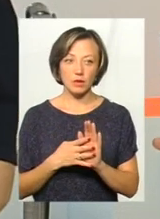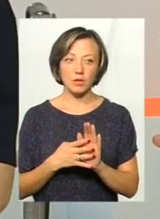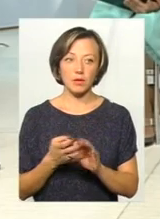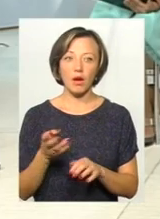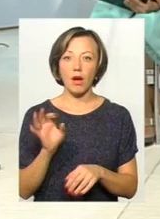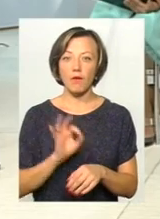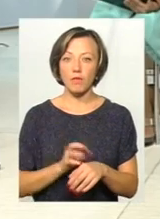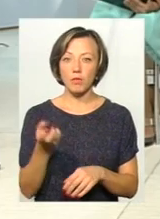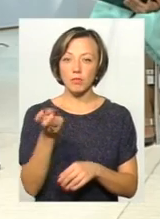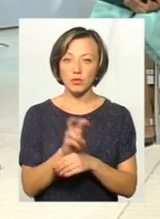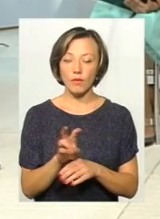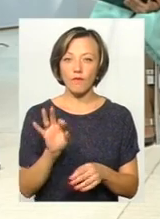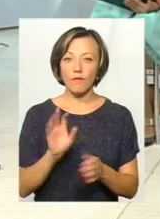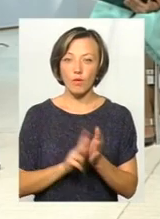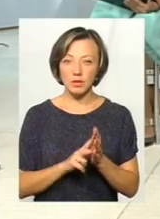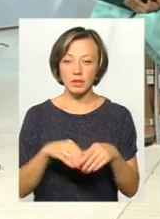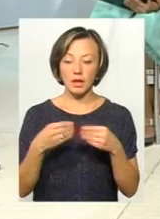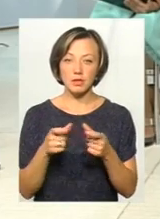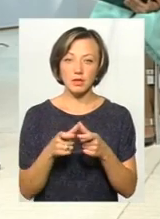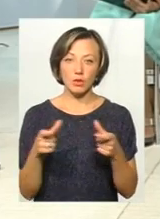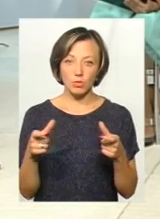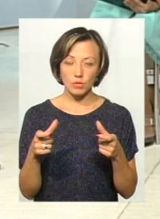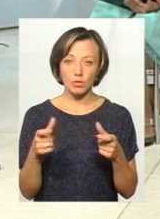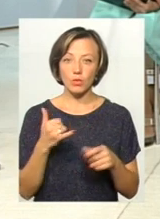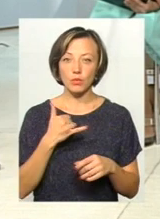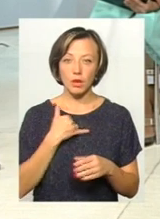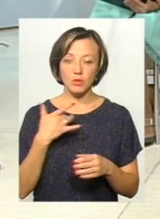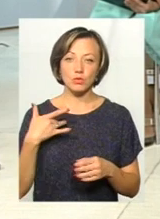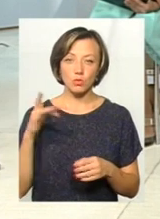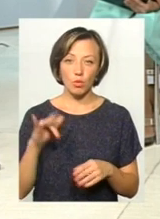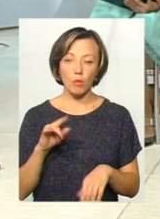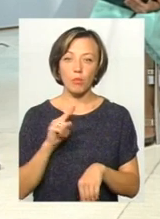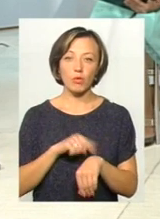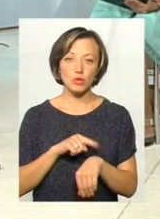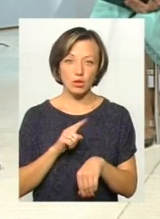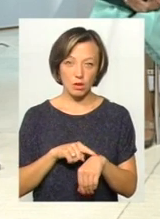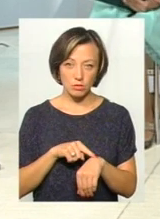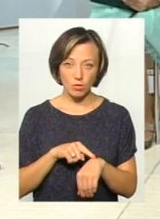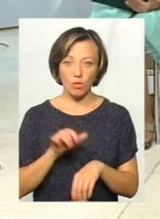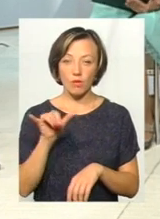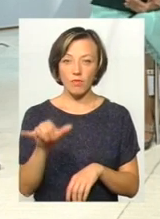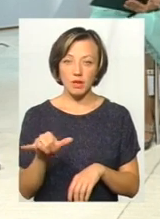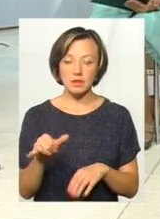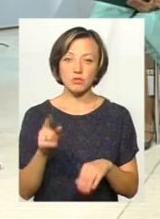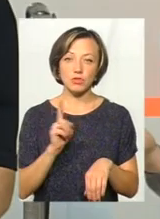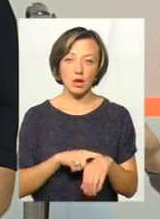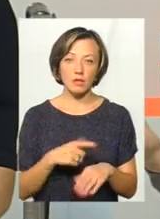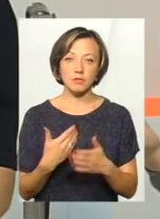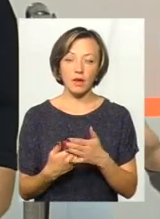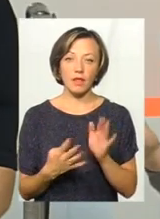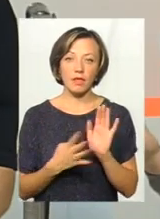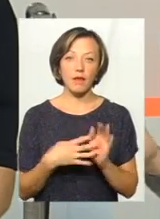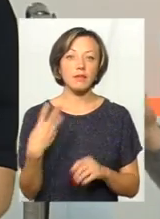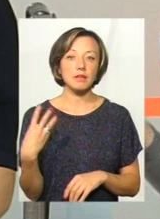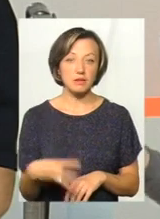8-й. Пацієнту дається талончик і кажуть, у нас строго по годинам, у вас час на 9